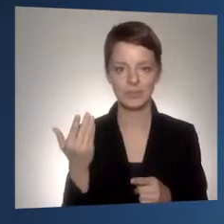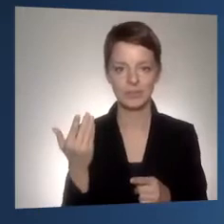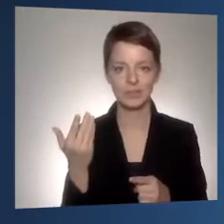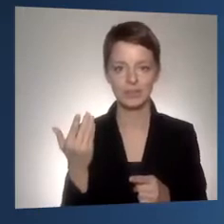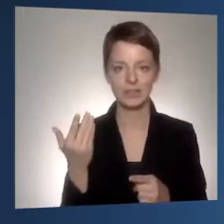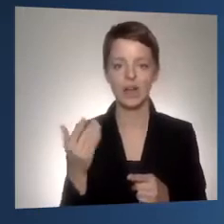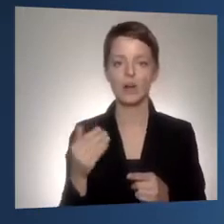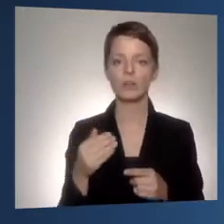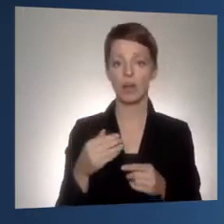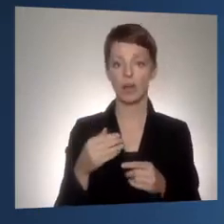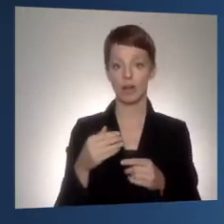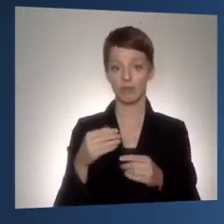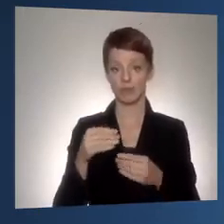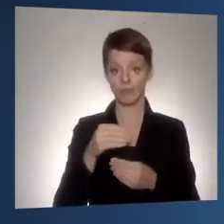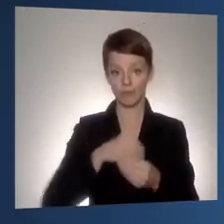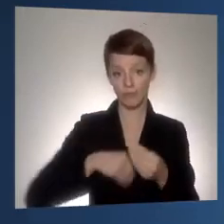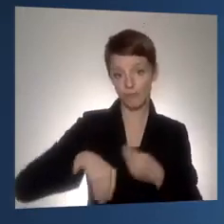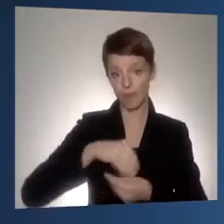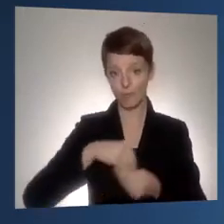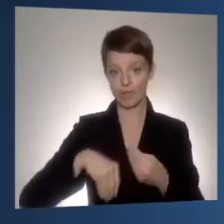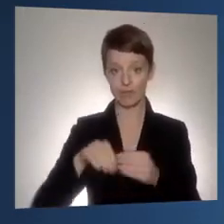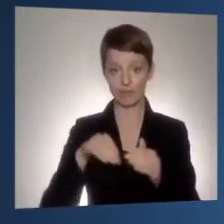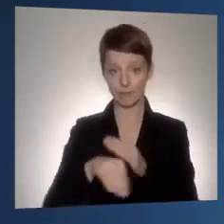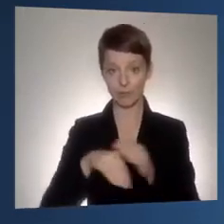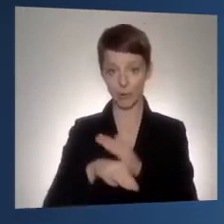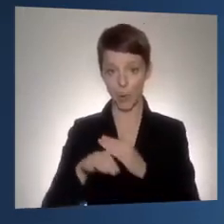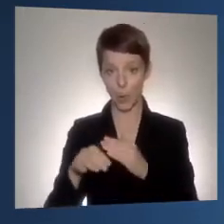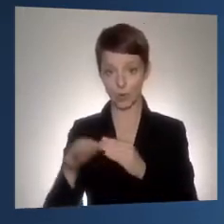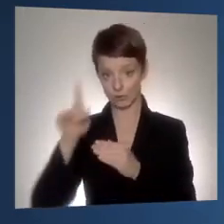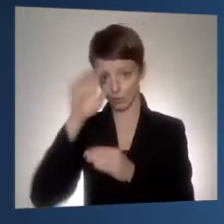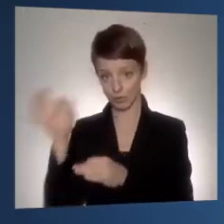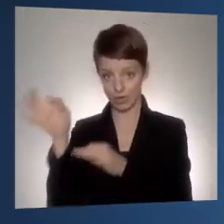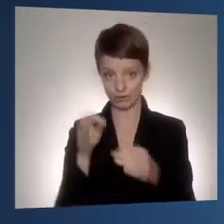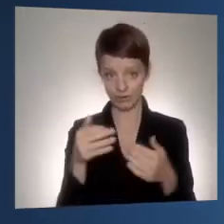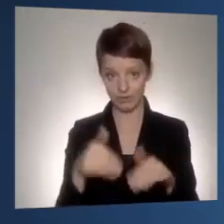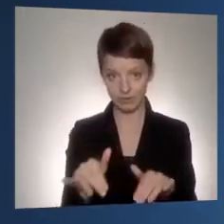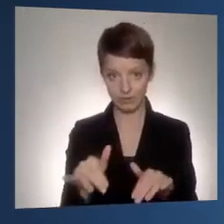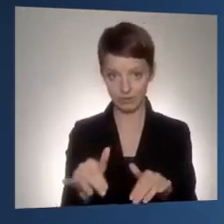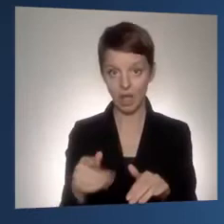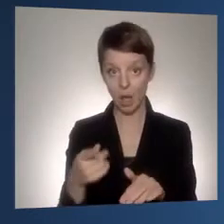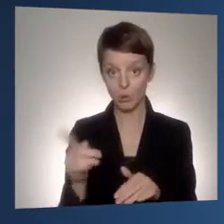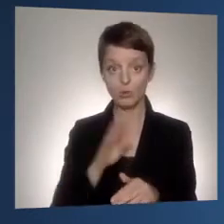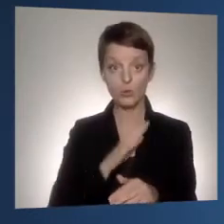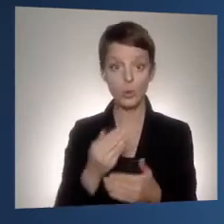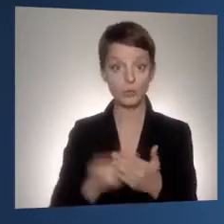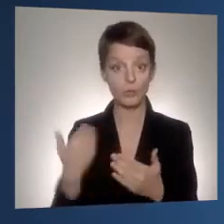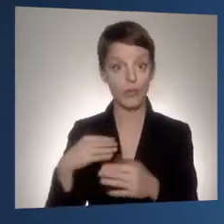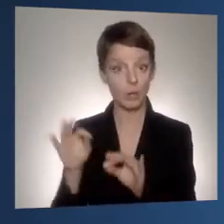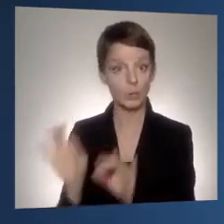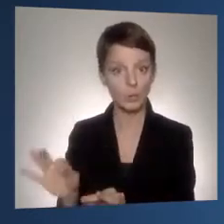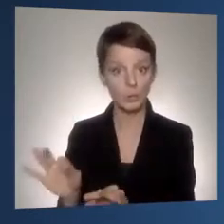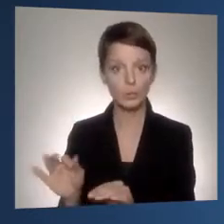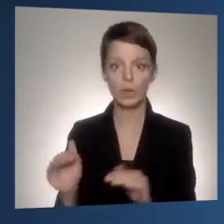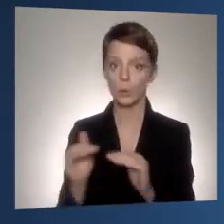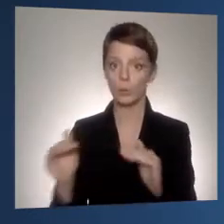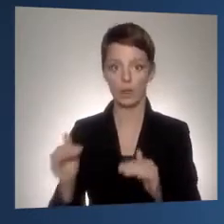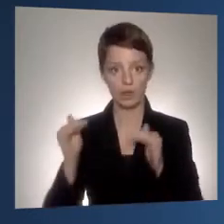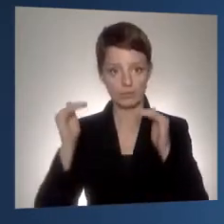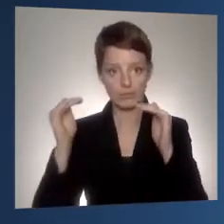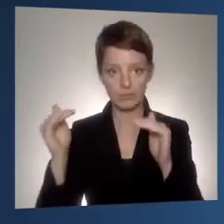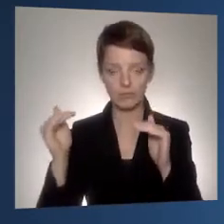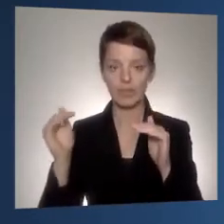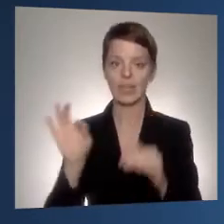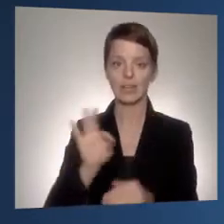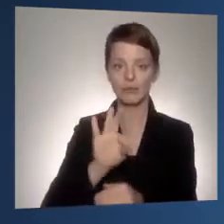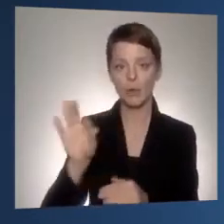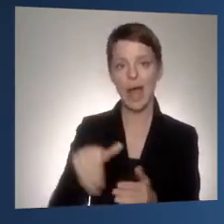Geflüchtetenfamilien, die herkommen, die wahrscheinlich auch eine sehr gute Schulausbildung hatten und die auf einem guten Niveau sind, bieten Sie die Möglichkeit,